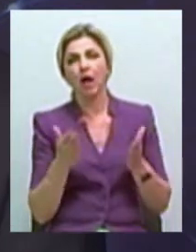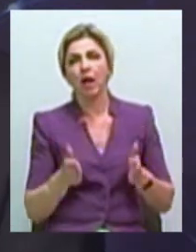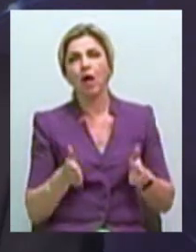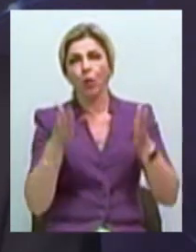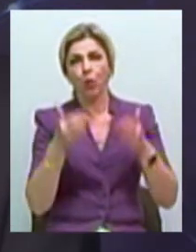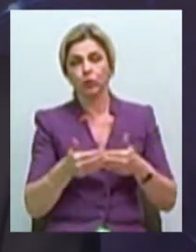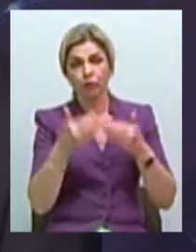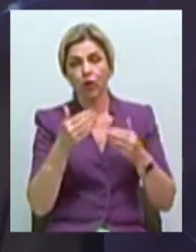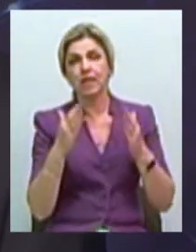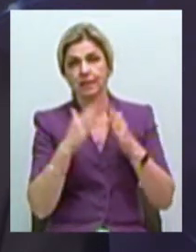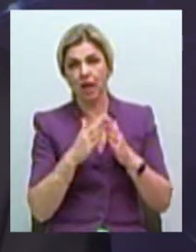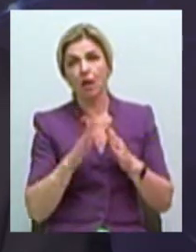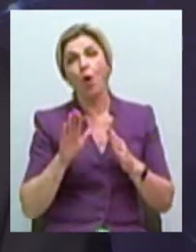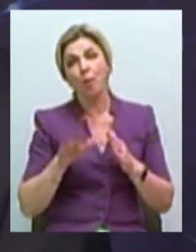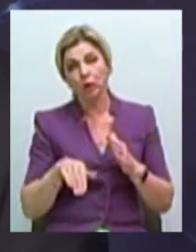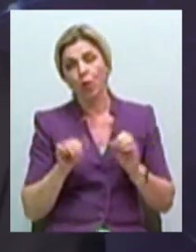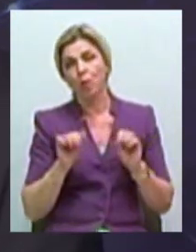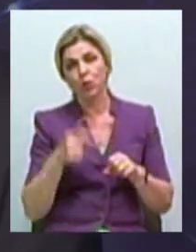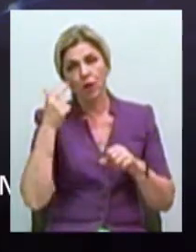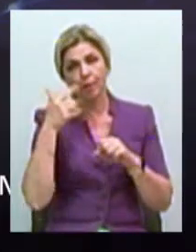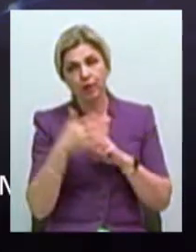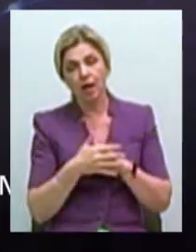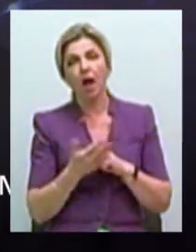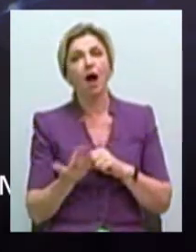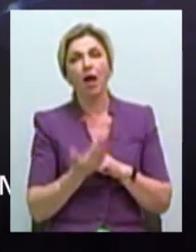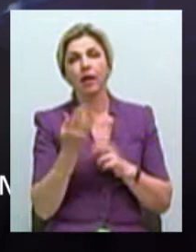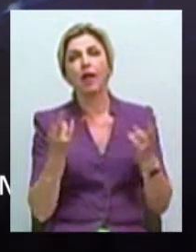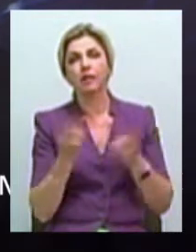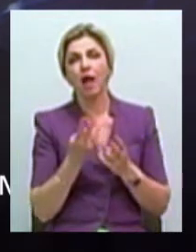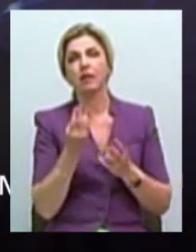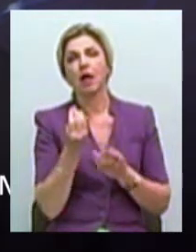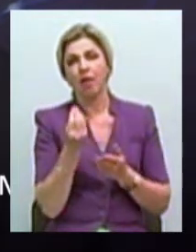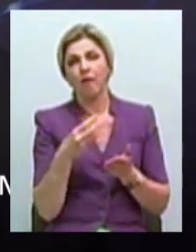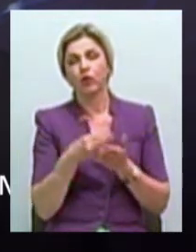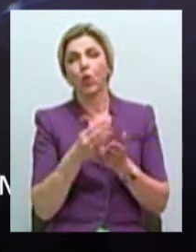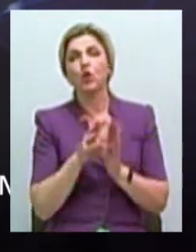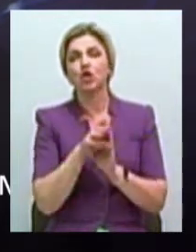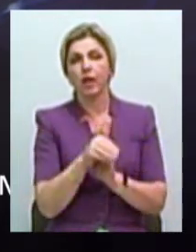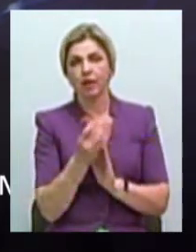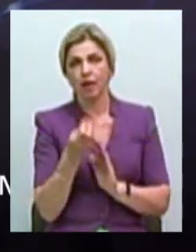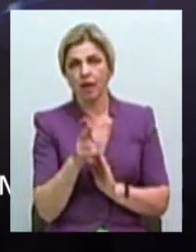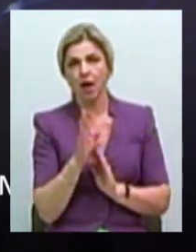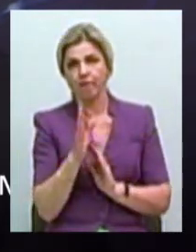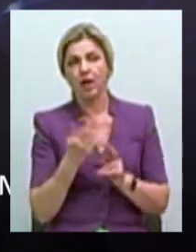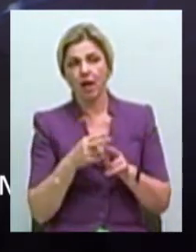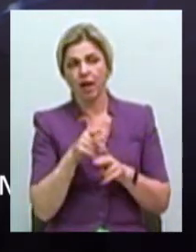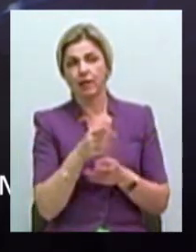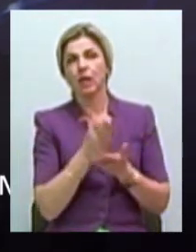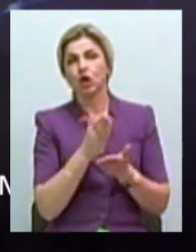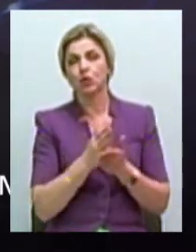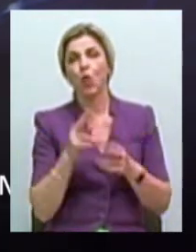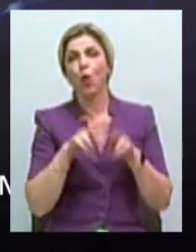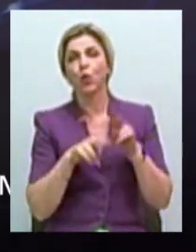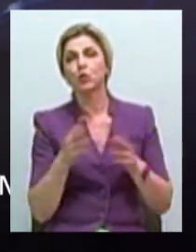После этого можна буде понять, які необхідні капітальні вложення в несущі конструкції. Кроме этого,